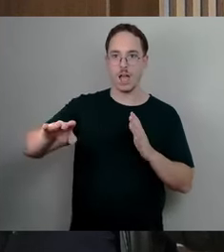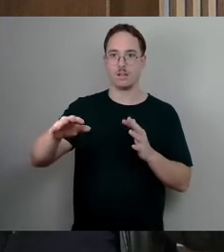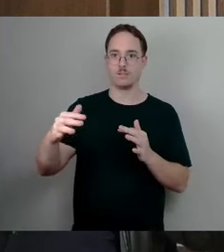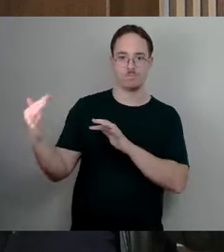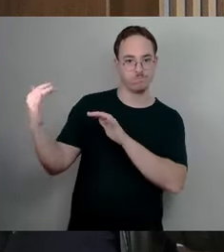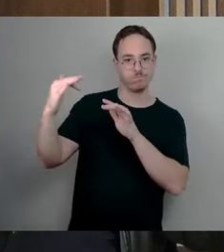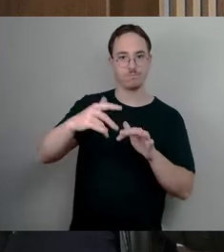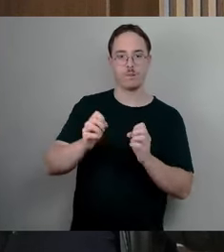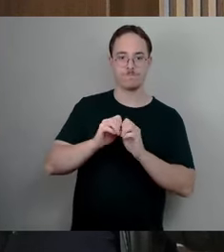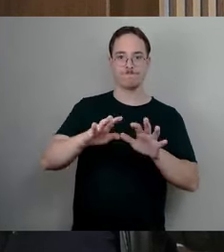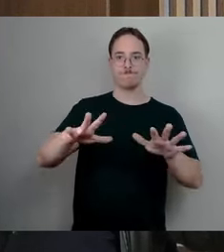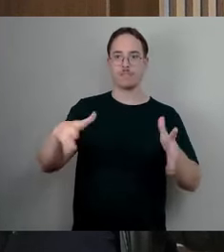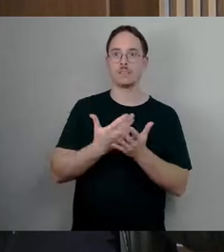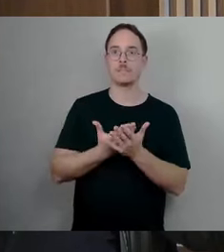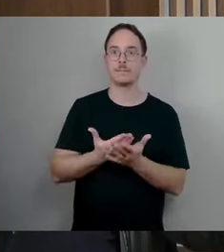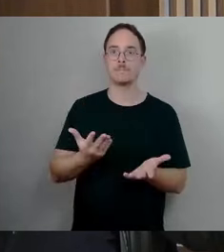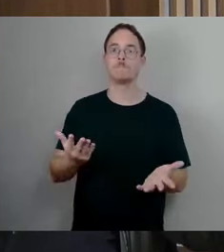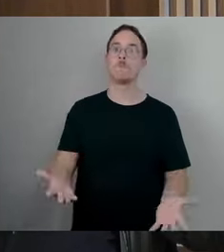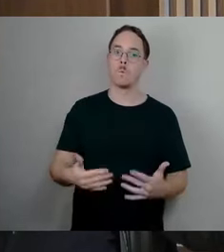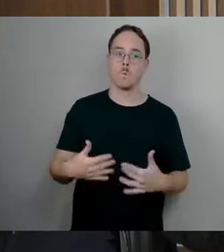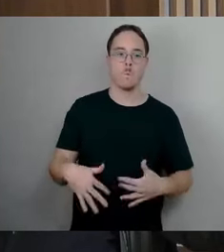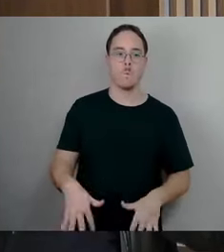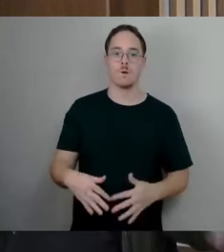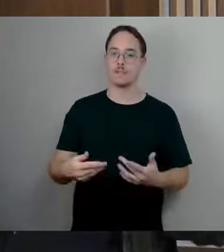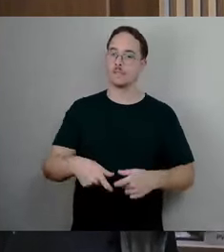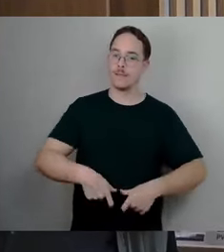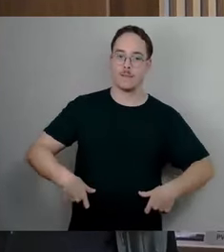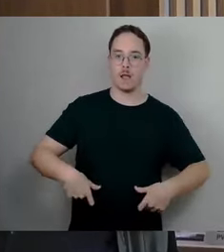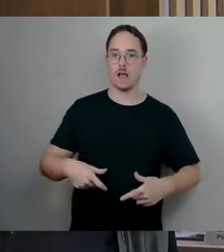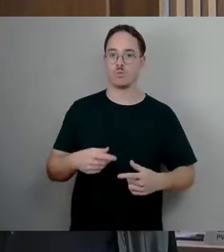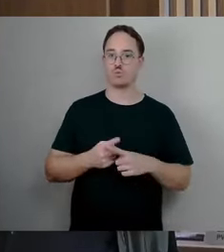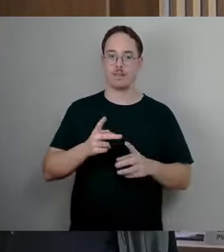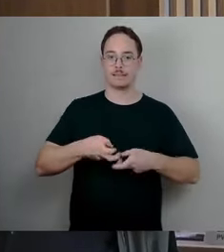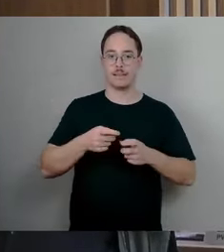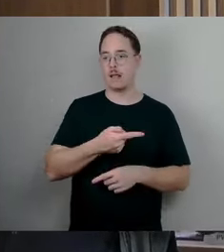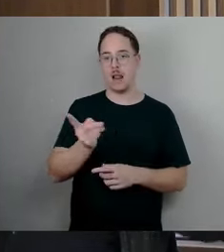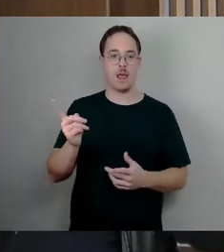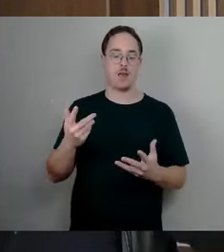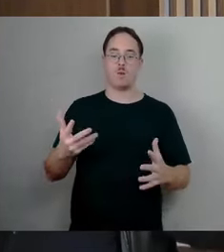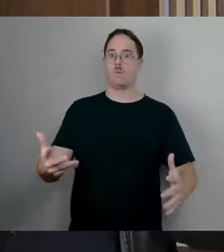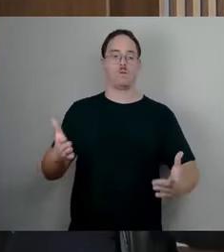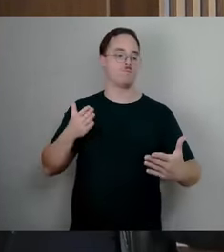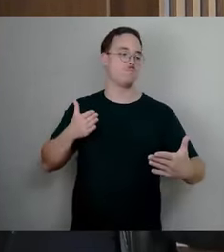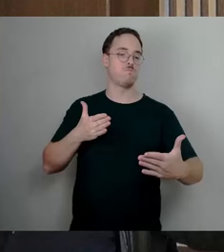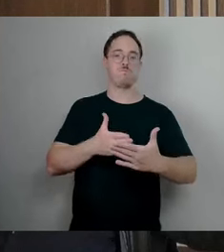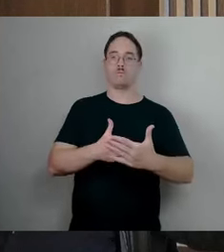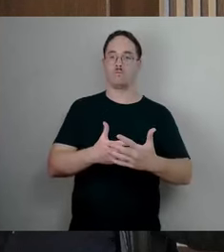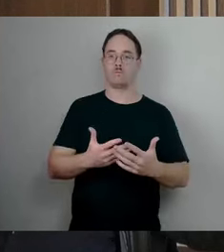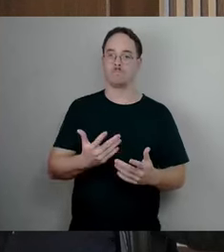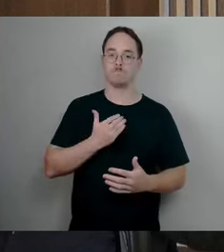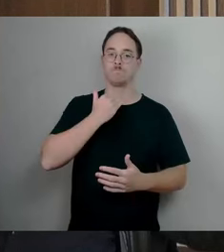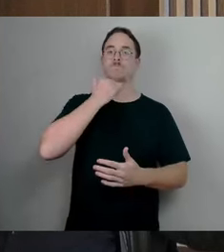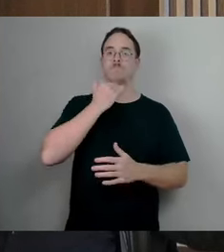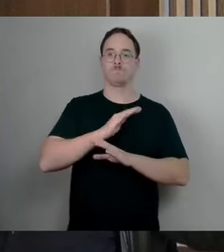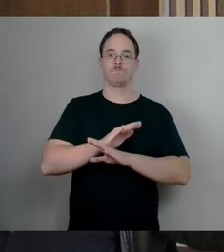Erzieherinnen in unseren Kitas am Limit arbeiten. Sie haben uns mitgeteilt, dass die Auslastung schon 2023 in der Krippe nur noch bei